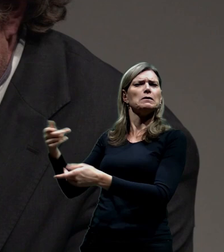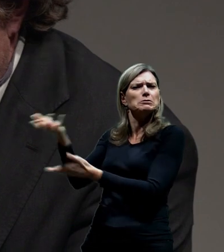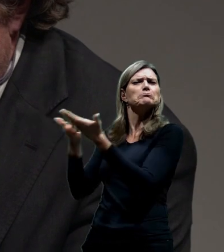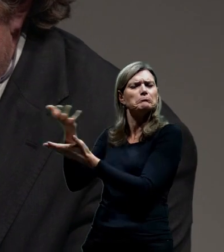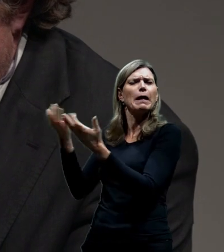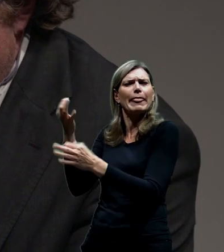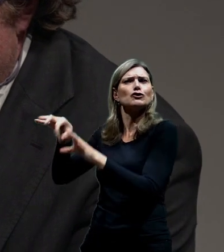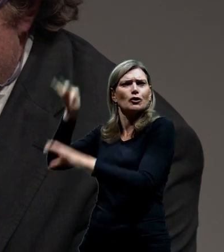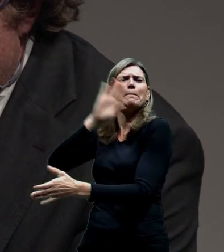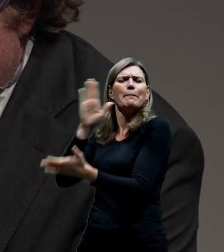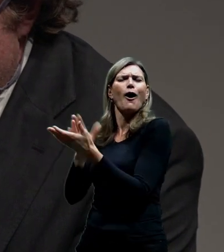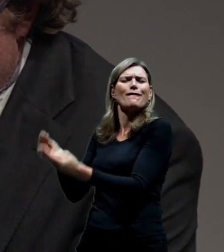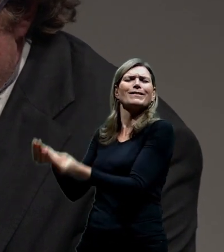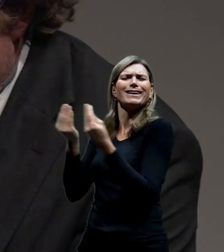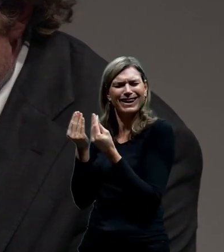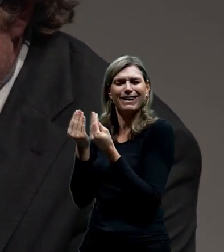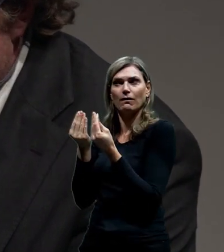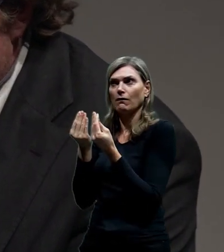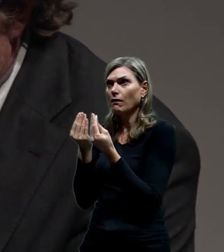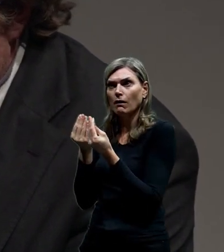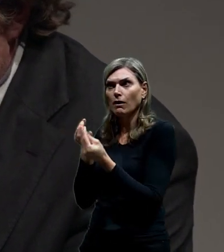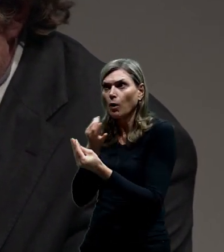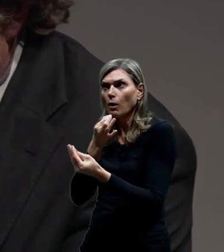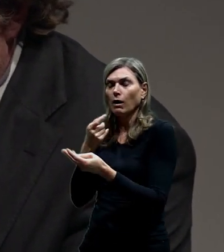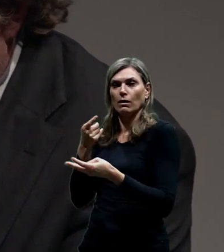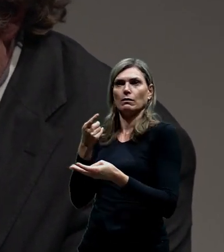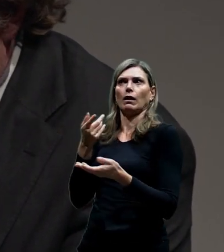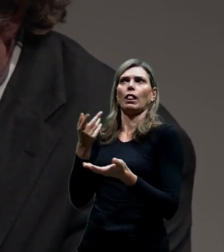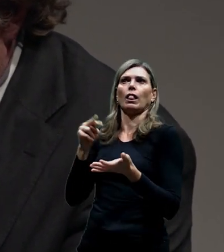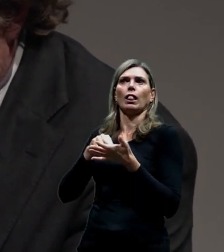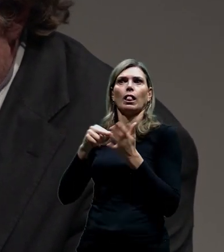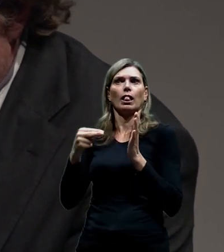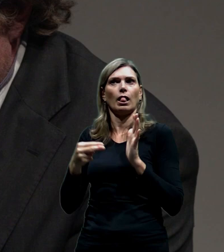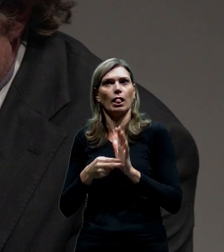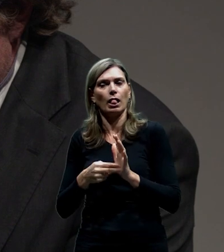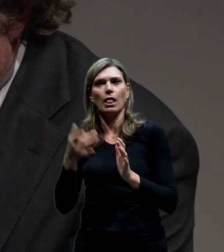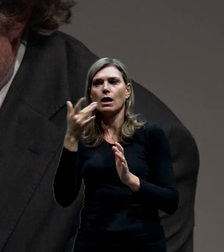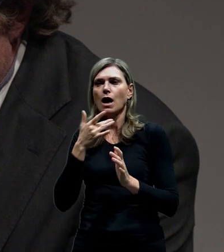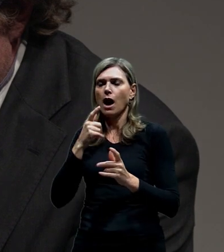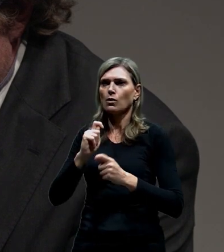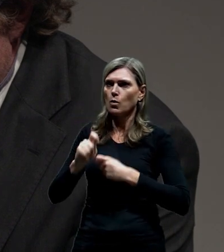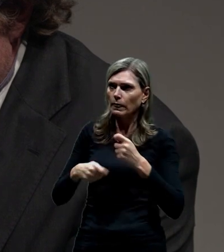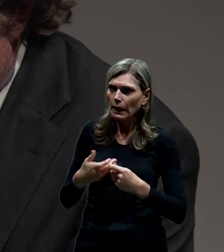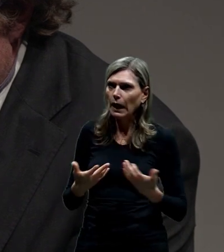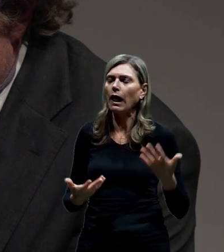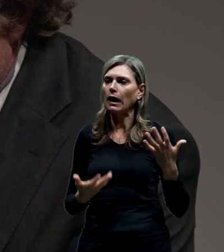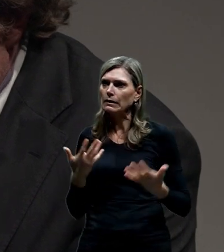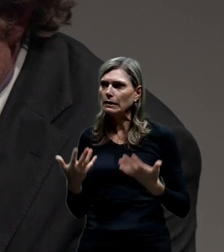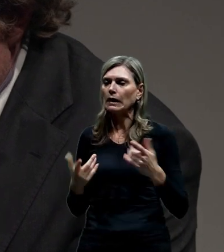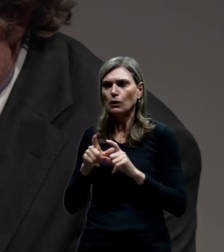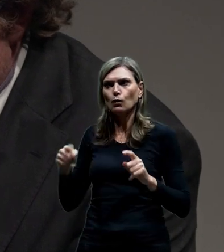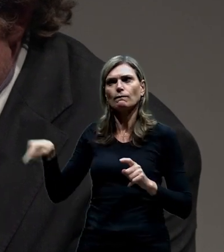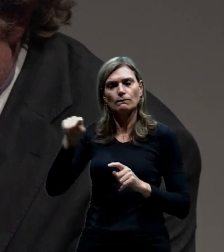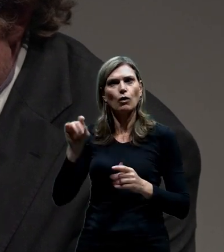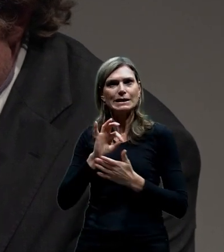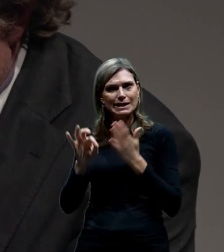chytře vyhnout té složitější